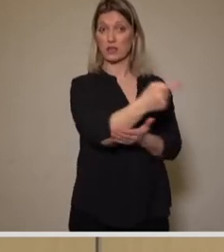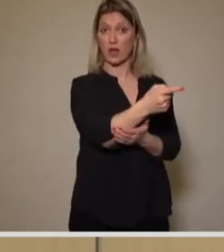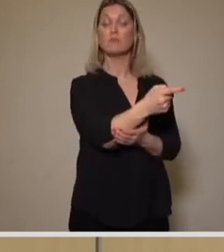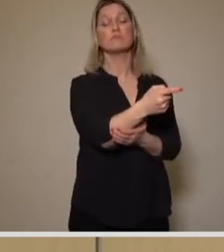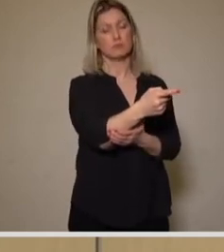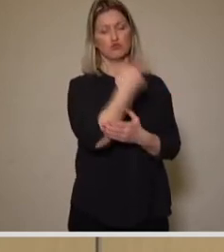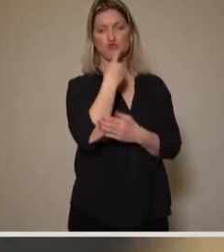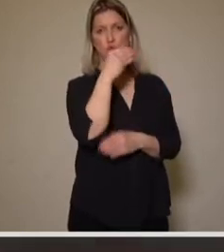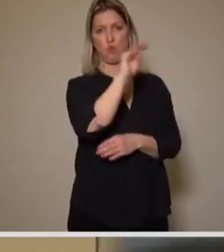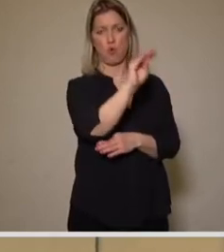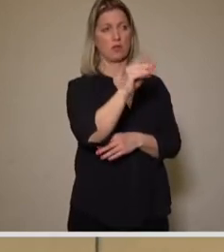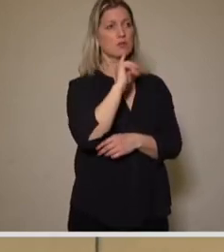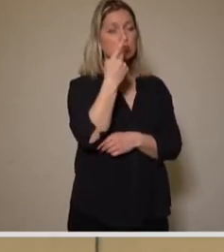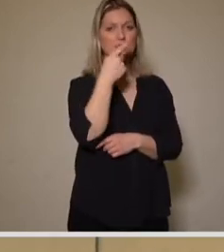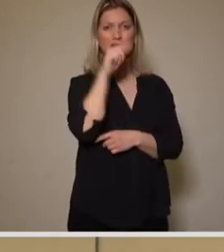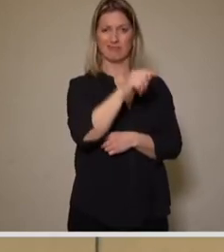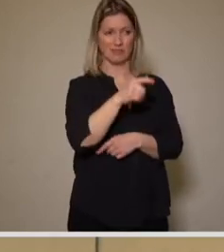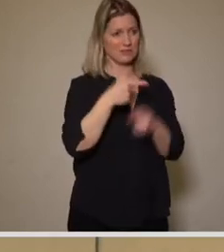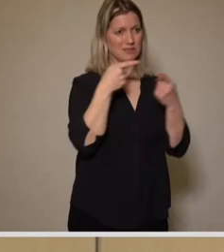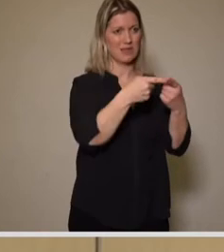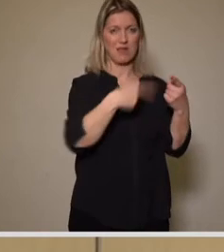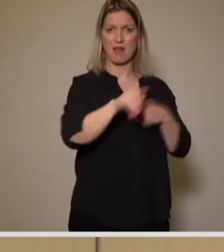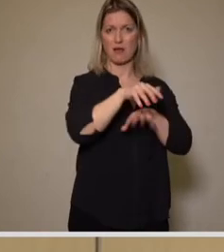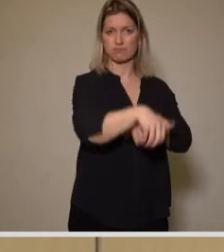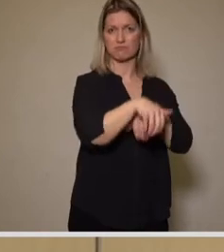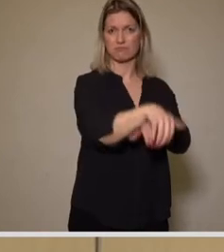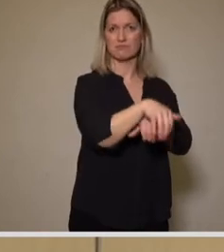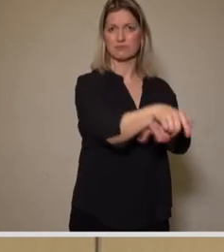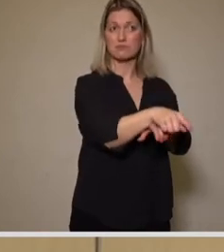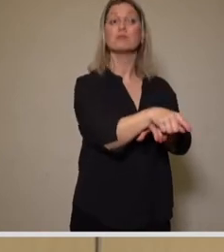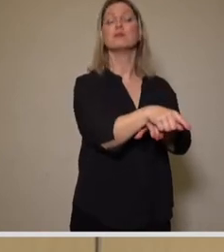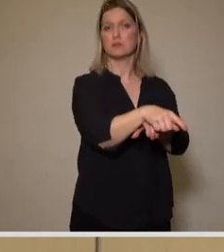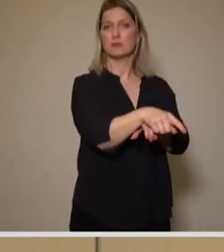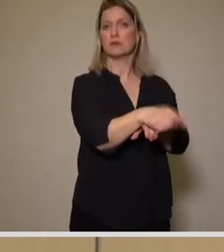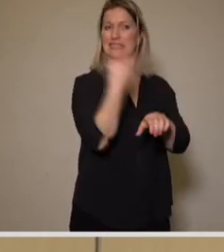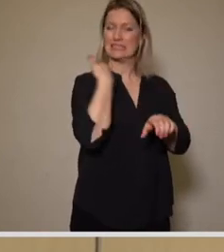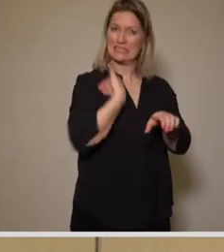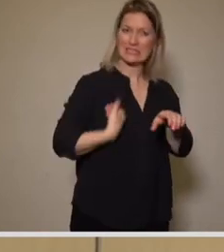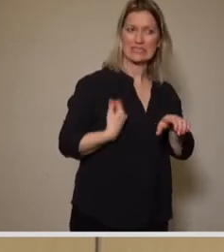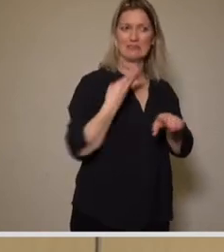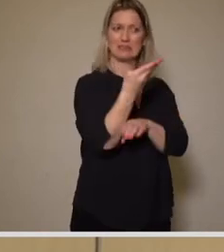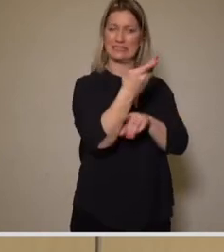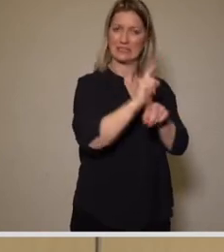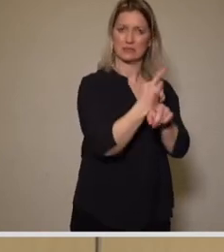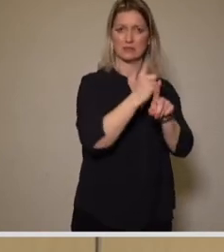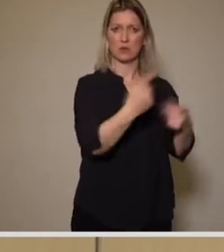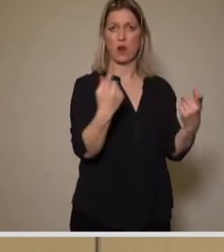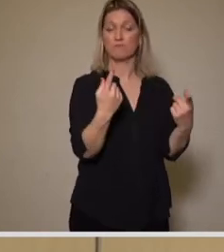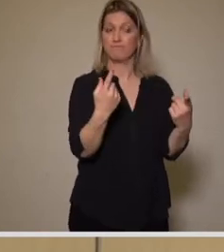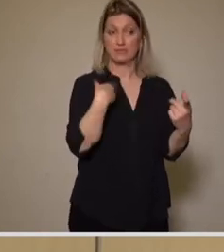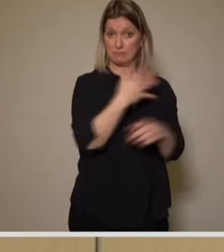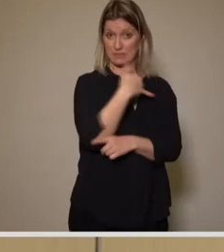Oberes Elbtal-Osterzgebirge 2020 beschlossen, bemüht. Wir haben immerhin erreicht,